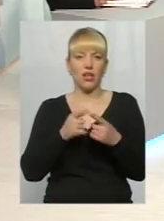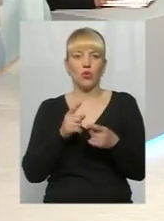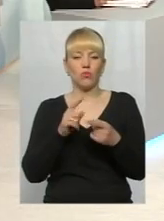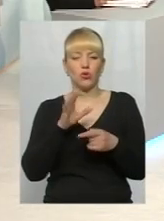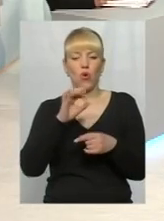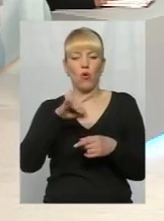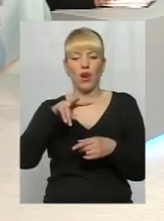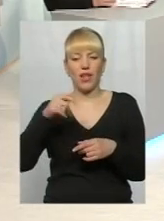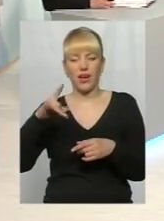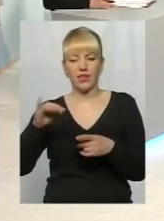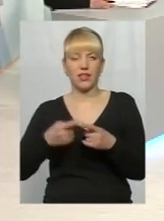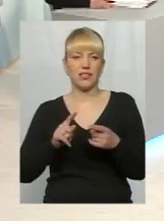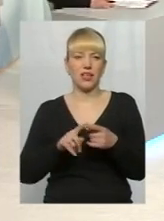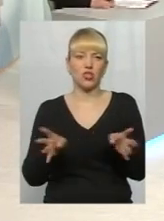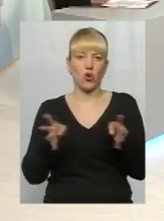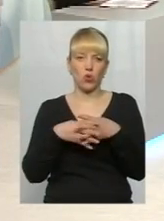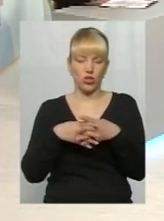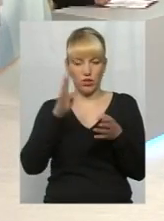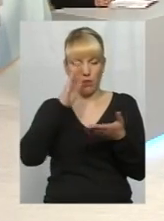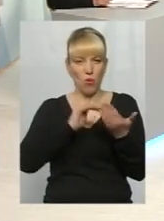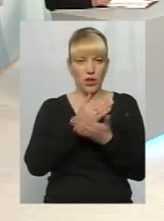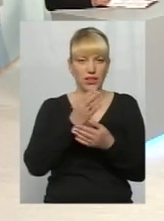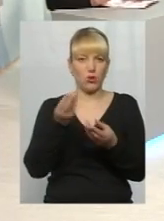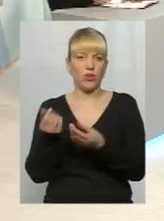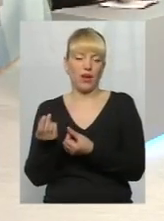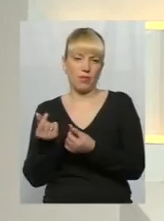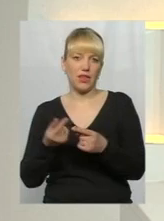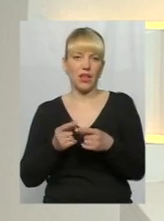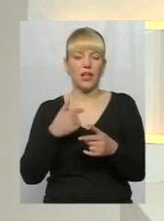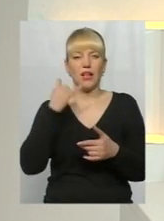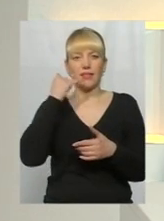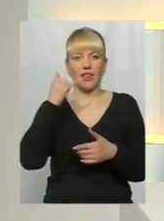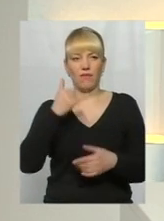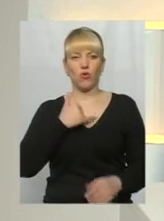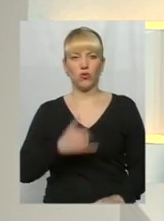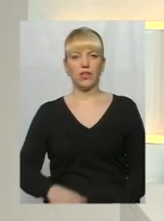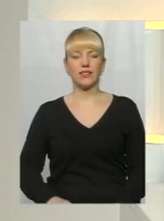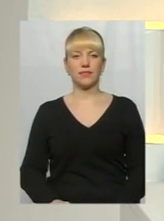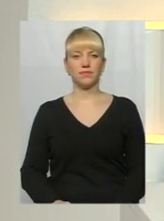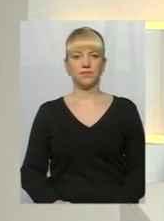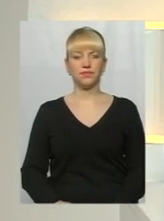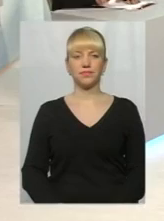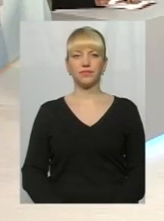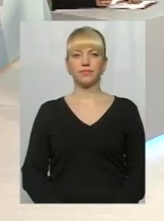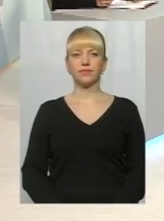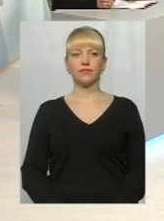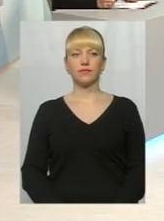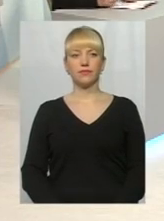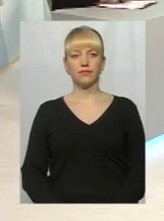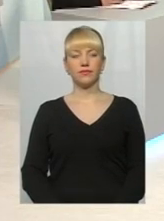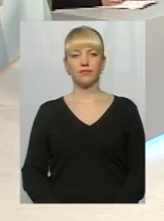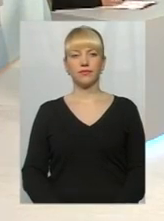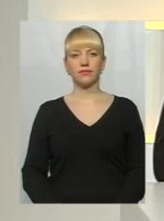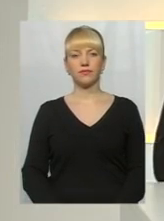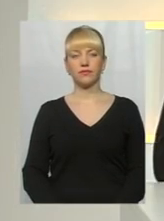політики капіталу. Давайте ми продовжимо цю тему, чи є в Польщі олігархія. нас є дзвіночок. Немає жодного олігарха. Доброго вечора, говоріть ви в прямому